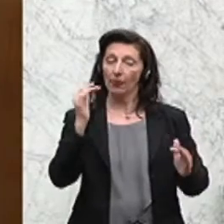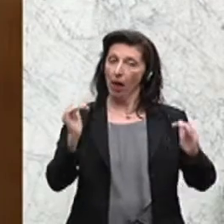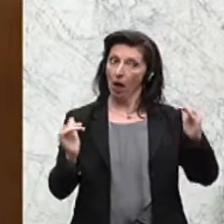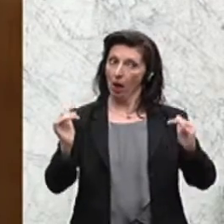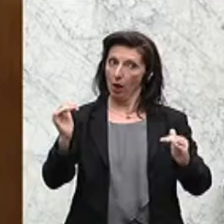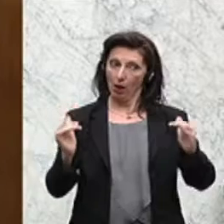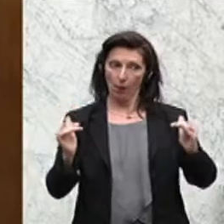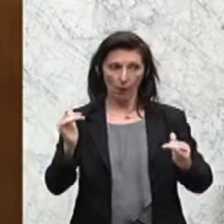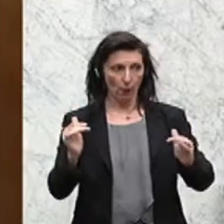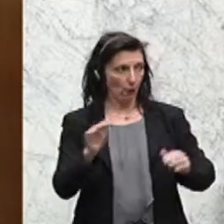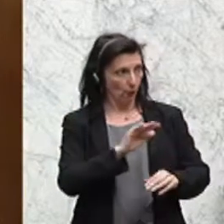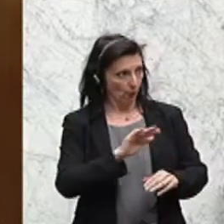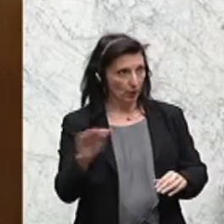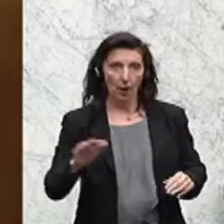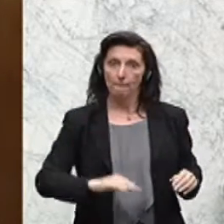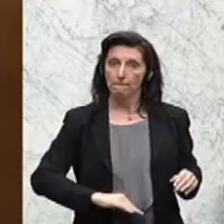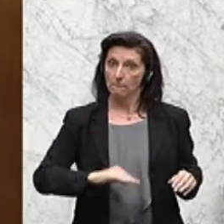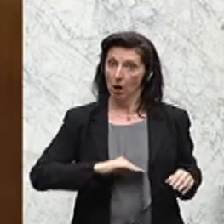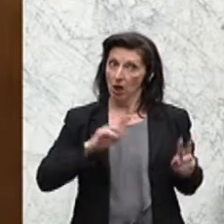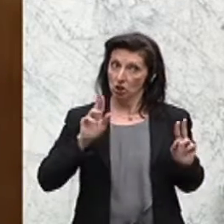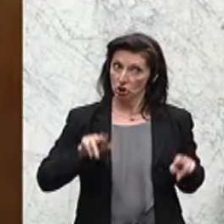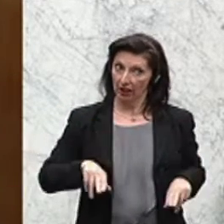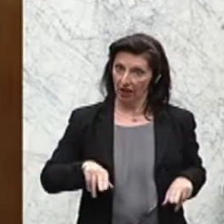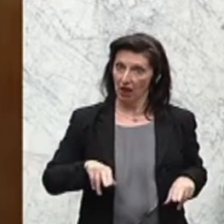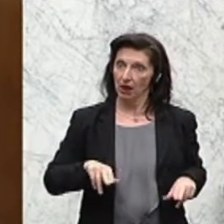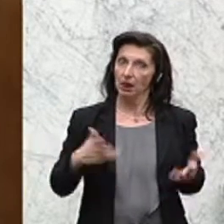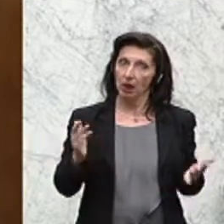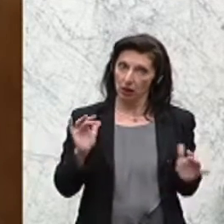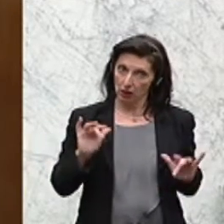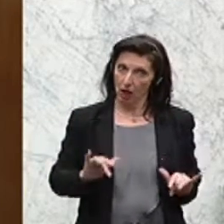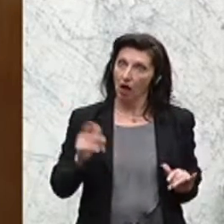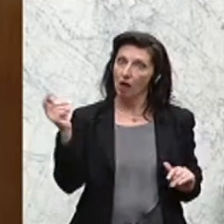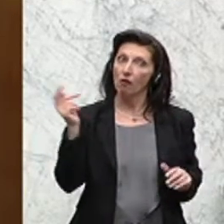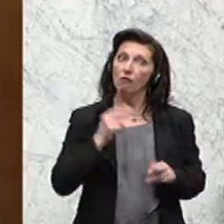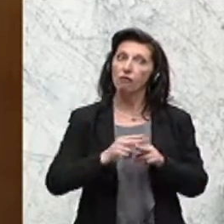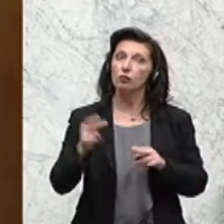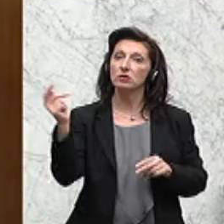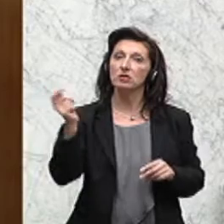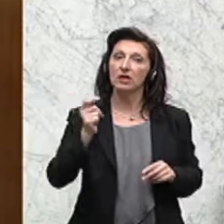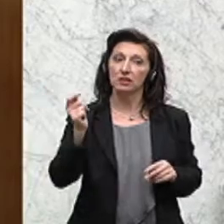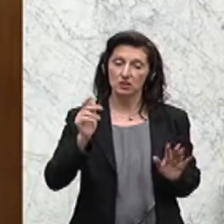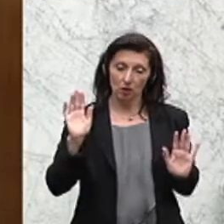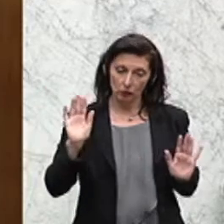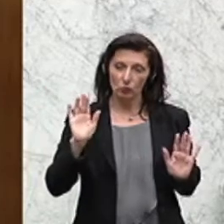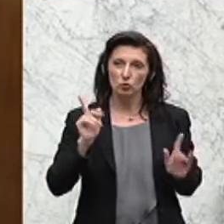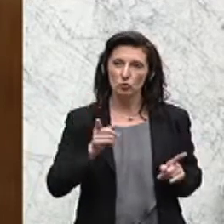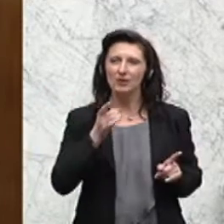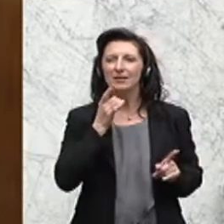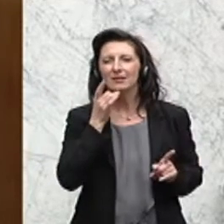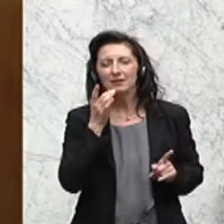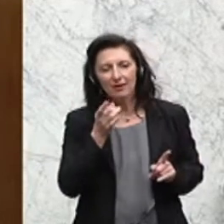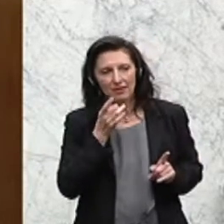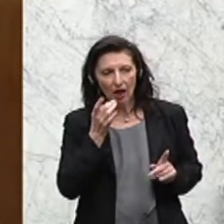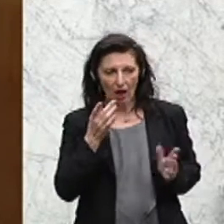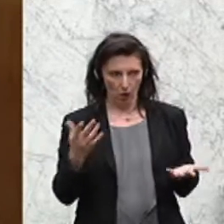wir alles moralische Recht auf der Seite der Sanktionierer und daher mit sehr viel Sorgfalt die Dinge. ich